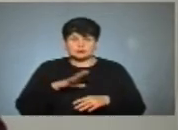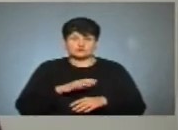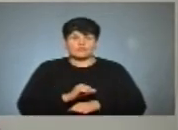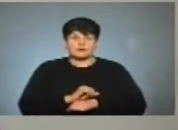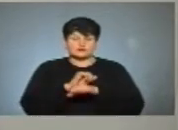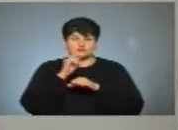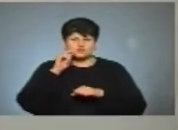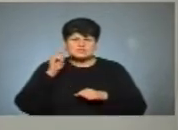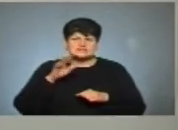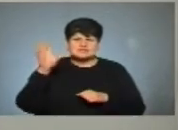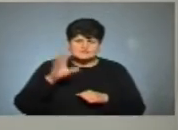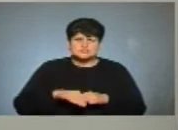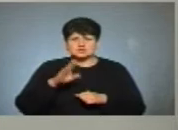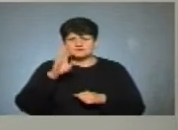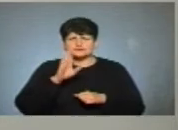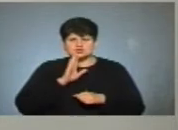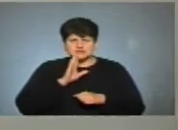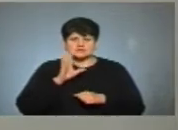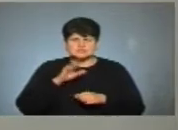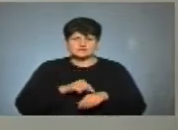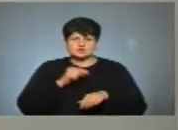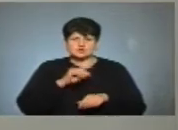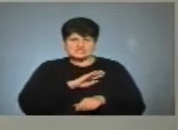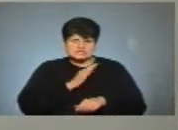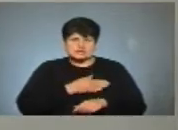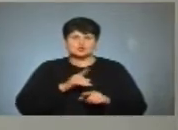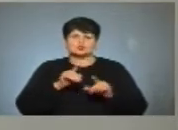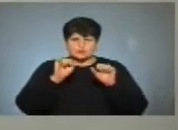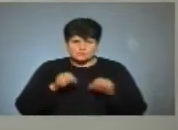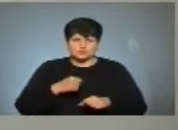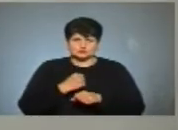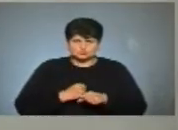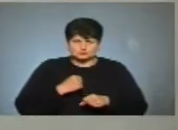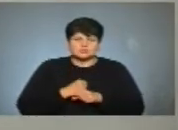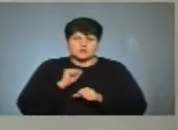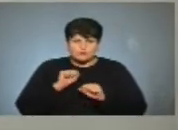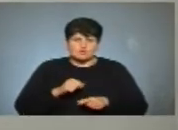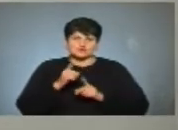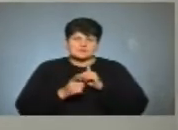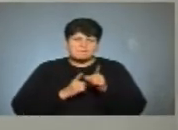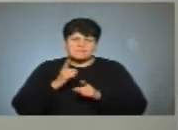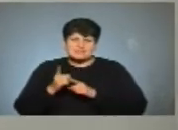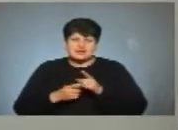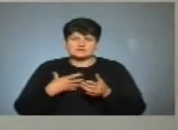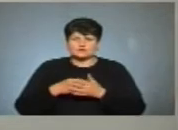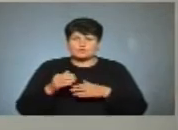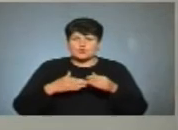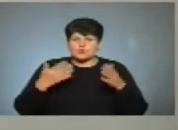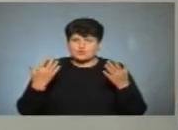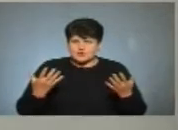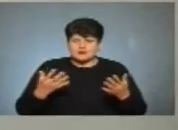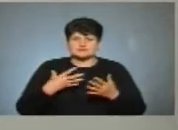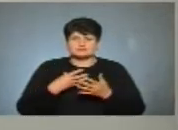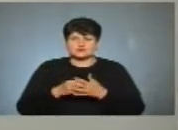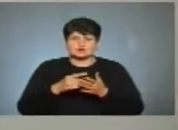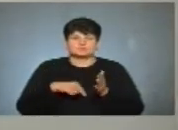українці всі, і жінки в тому числі, відчули свою якусь силу, і що вони щось можуть робити, що вони щось можуть міняти власними руками у власному місті.